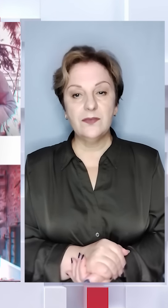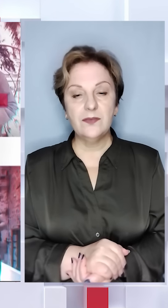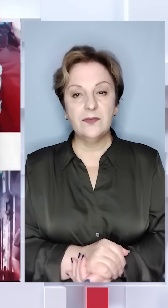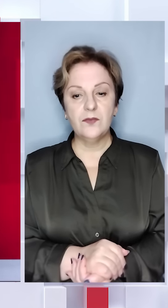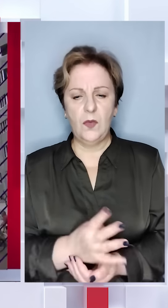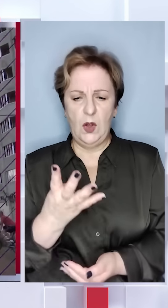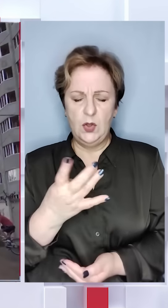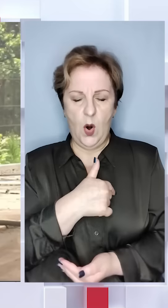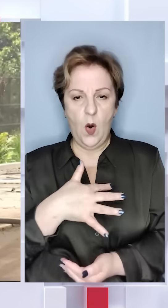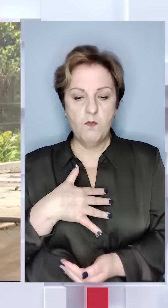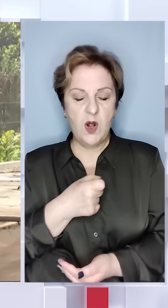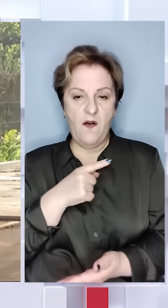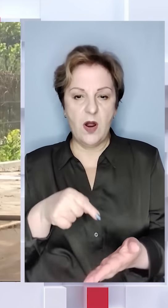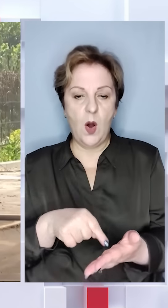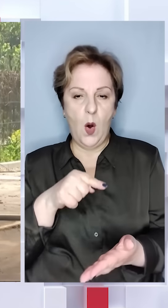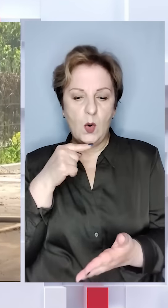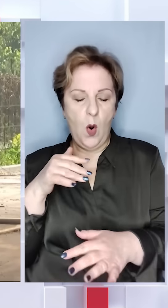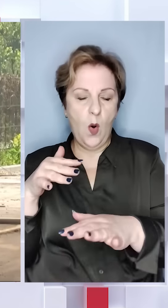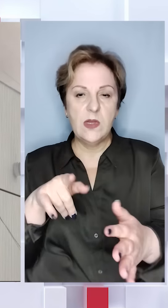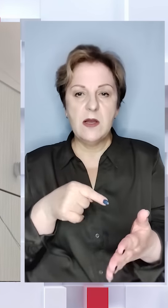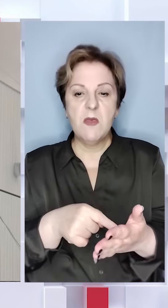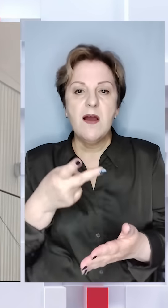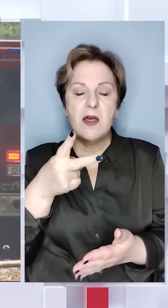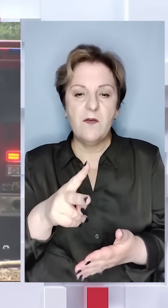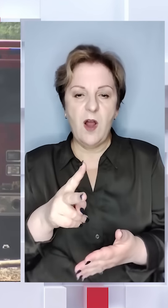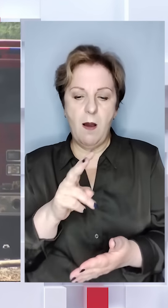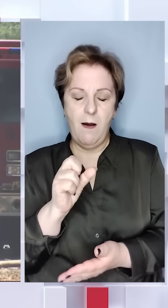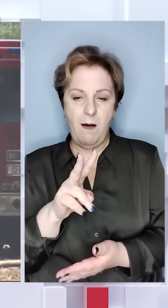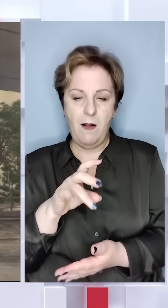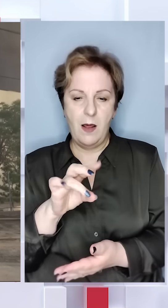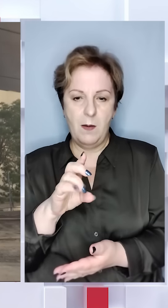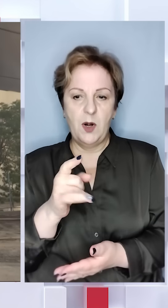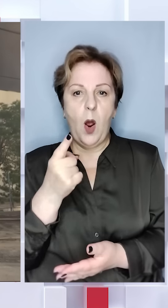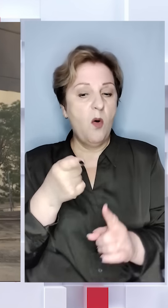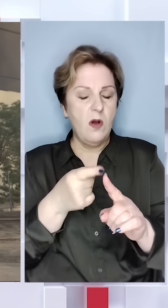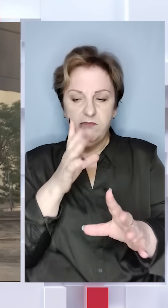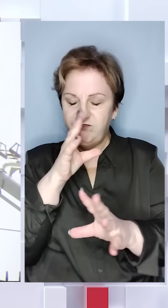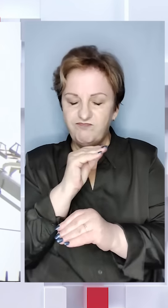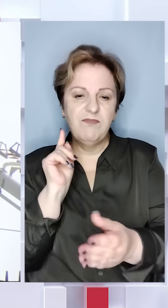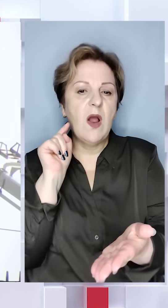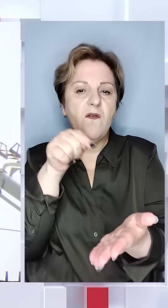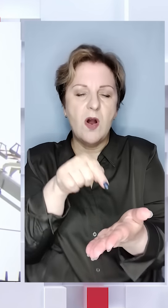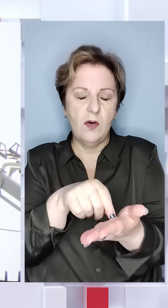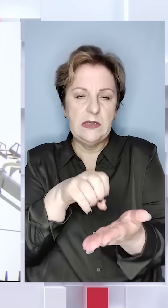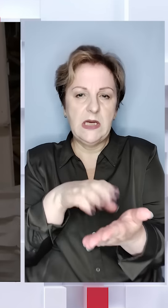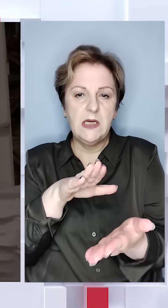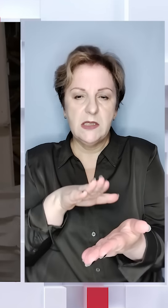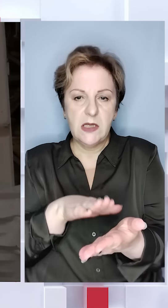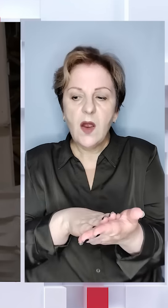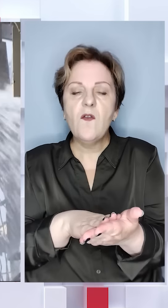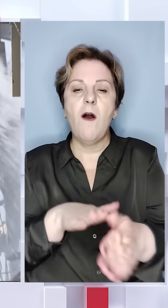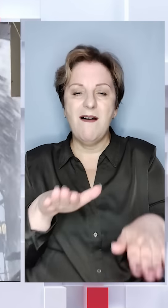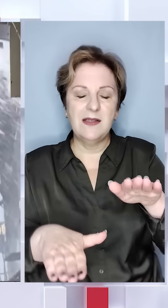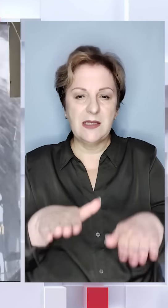Четверо поранених в Одесі росіяни атакували місто двома калібрами. Один збити не вдалося, влучання зафіксували у склади з